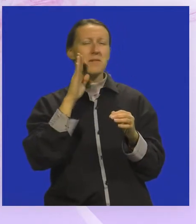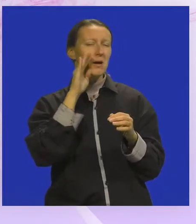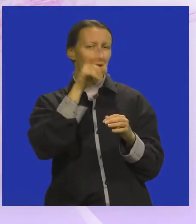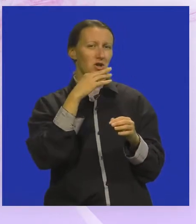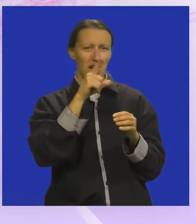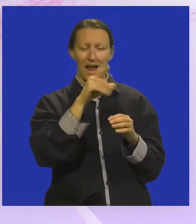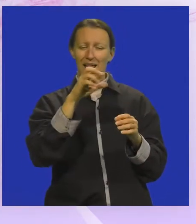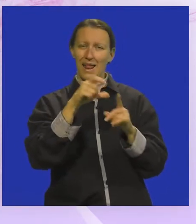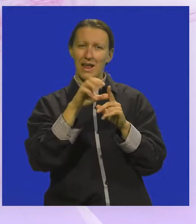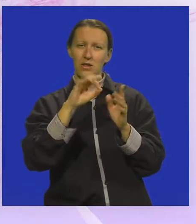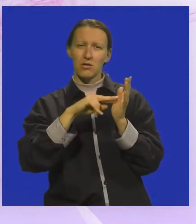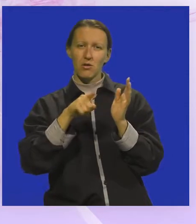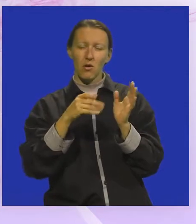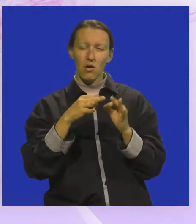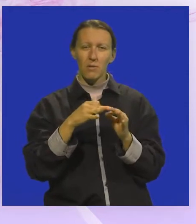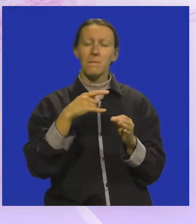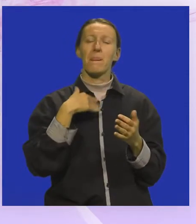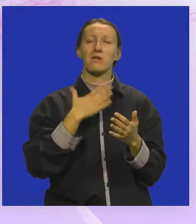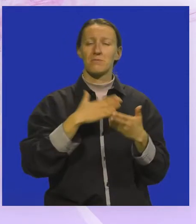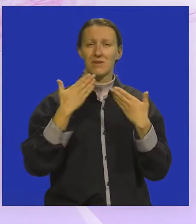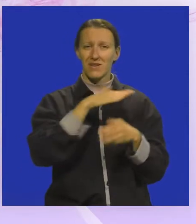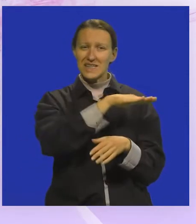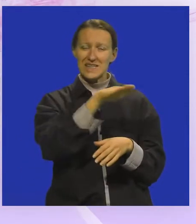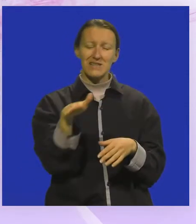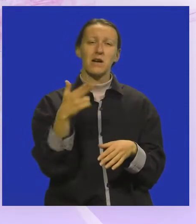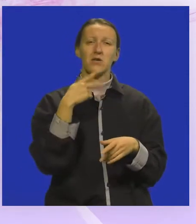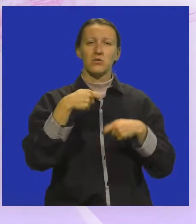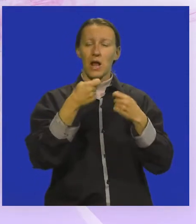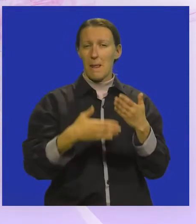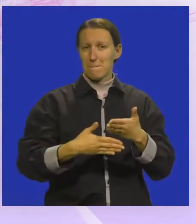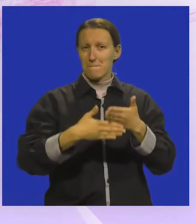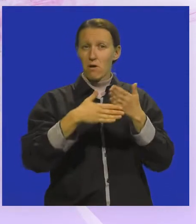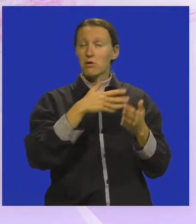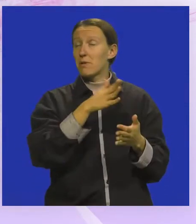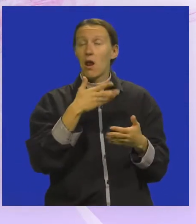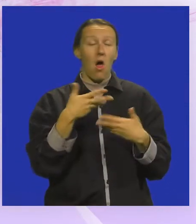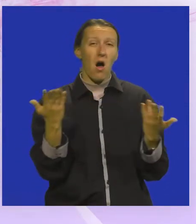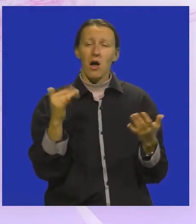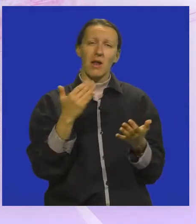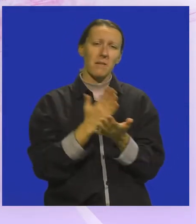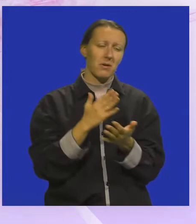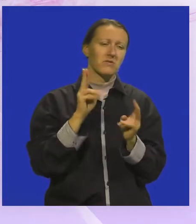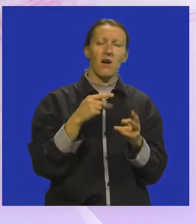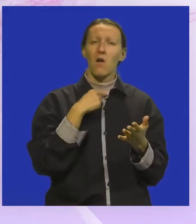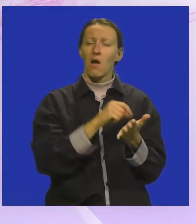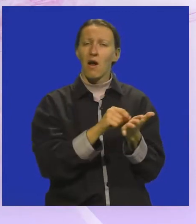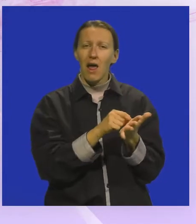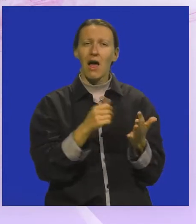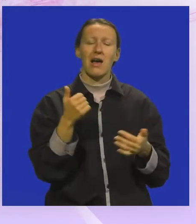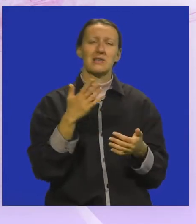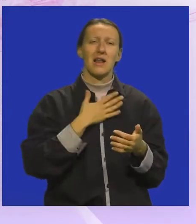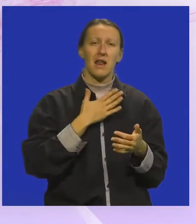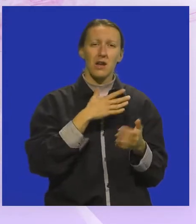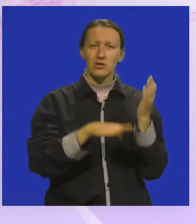Ja bih iskoristila priliku zahvaliti svima koji su dali podršku na bilo koji način. Bilo da su zaista glasali za